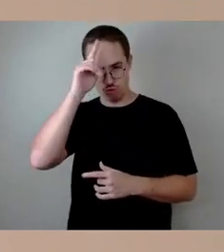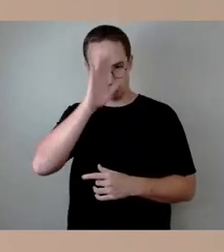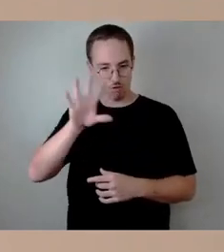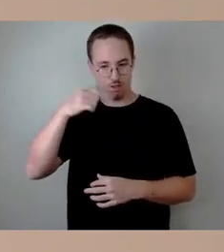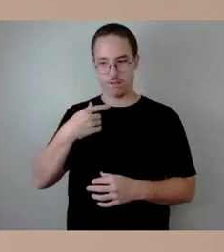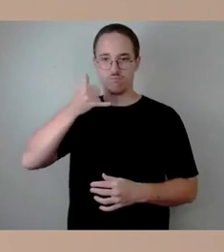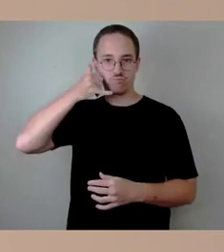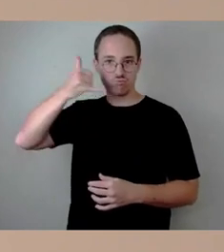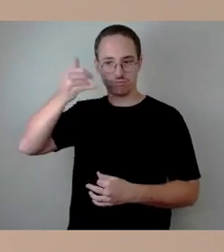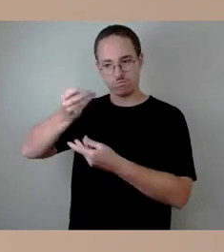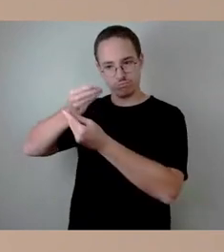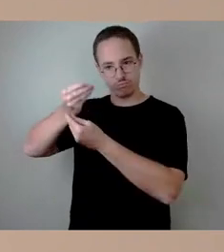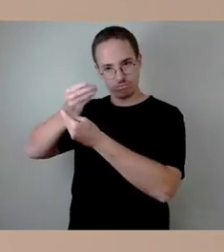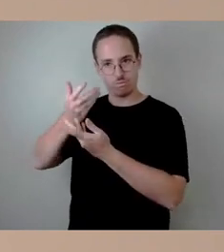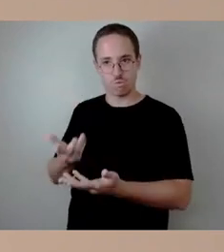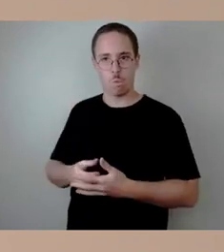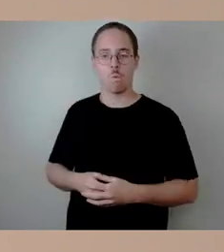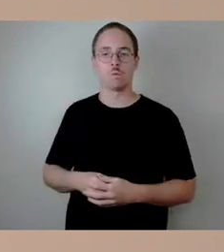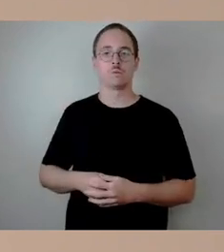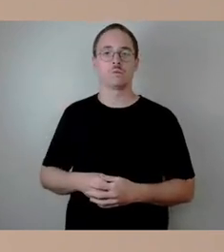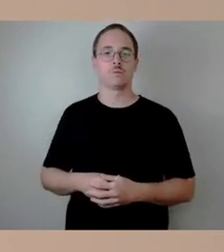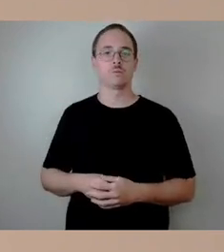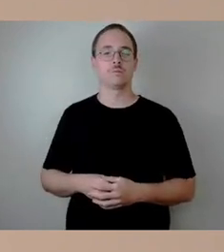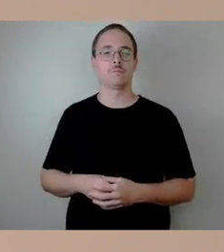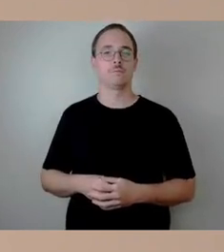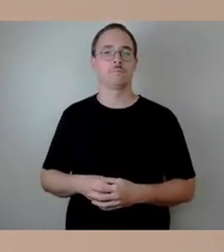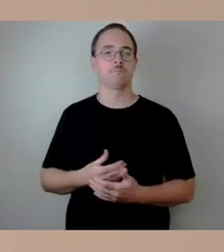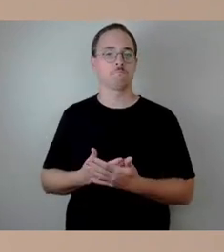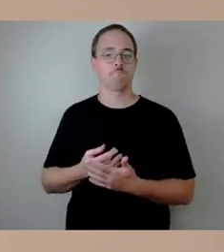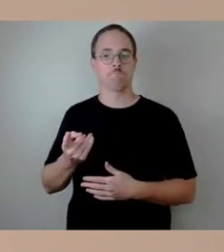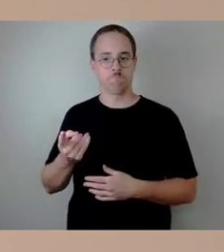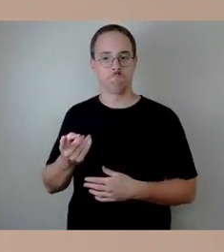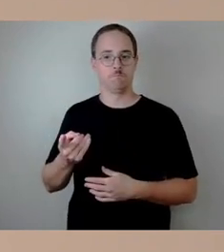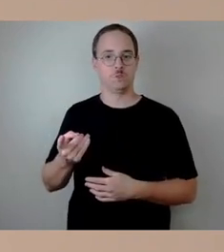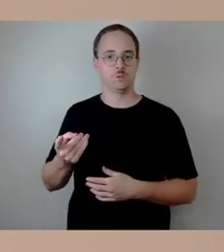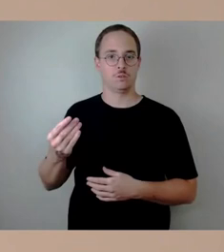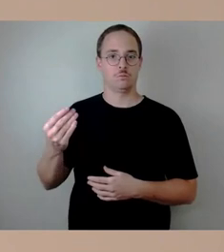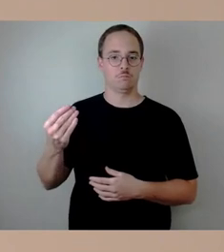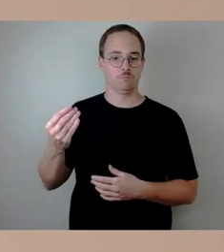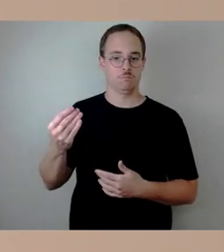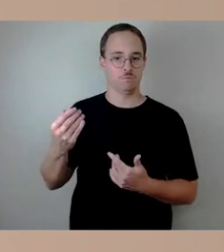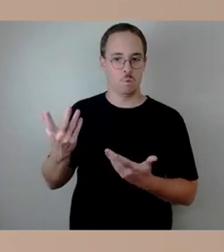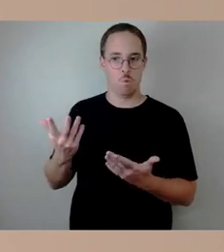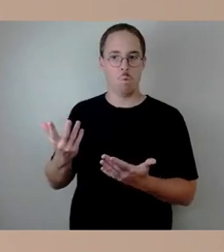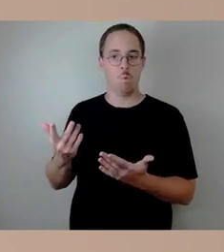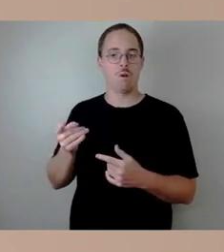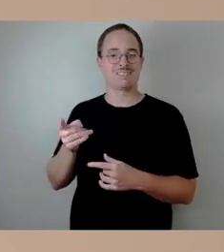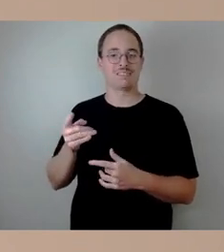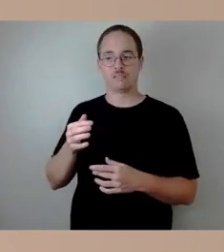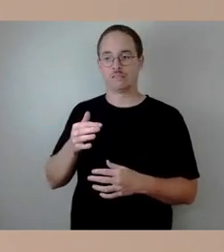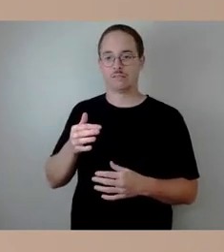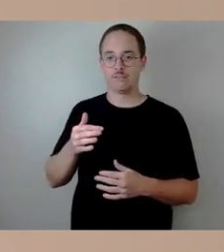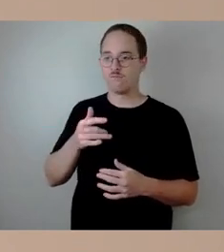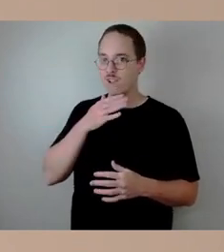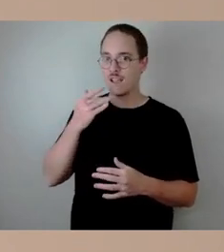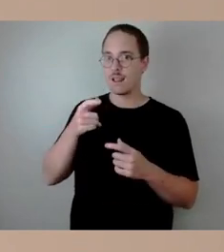wir mit dem Thema Spannbetonbrücken oder Brücken in einem schlechten Zustand ja nie alleine sind. Und insofern bei jeder